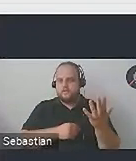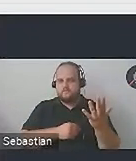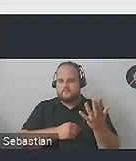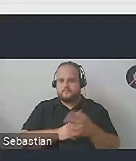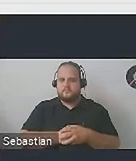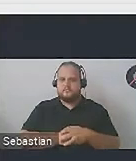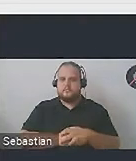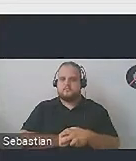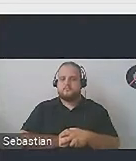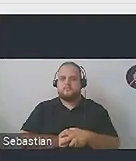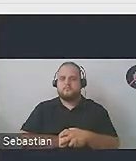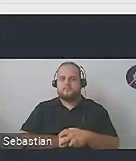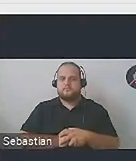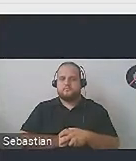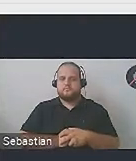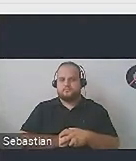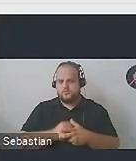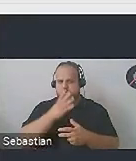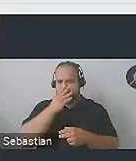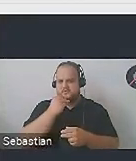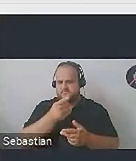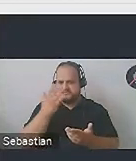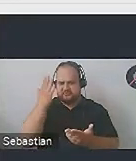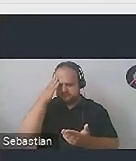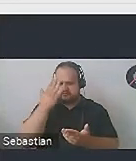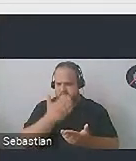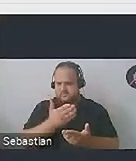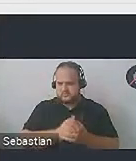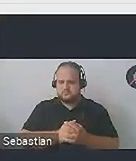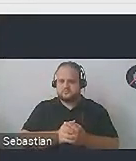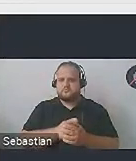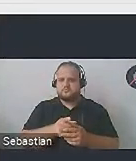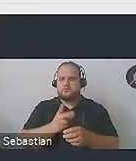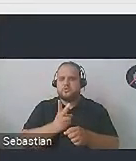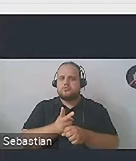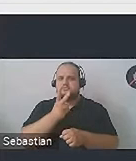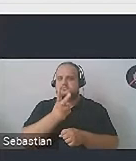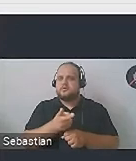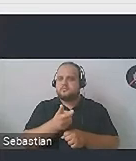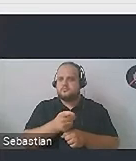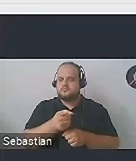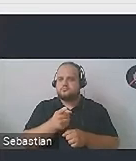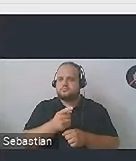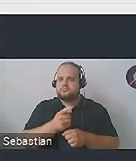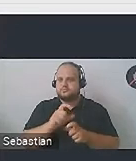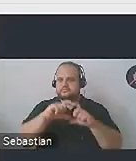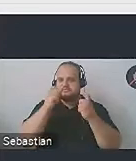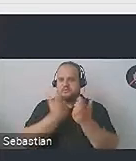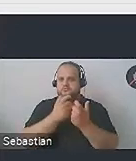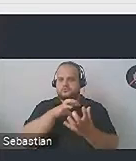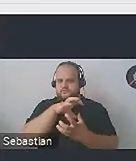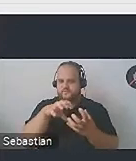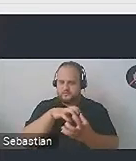Czyli obrazek, który Państwo znają, bo to jest ikona dostępności używana tak naprawdę na całym świecie.